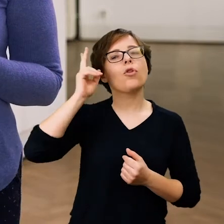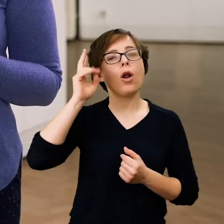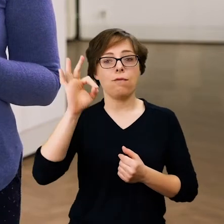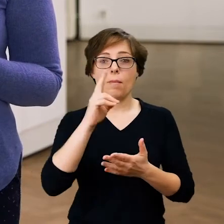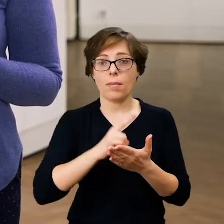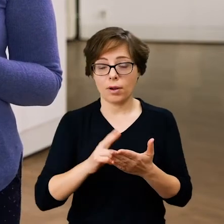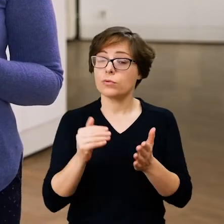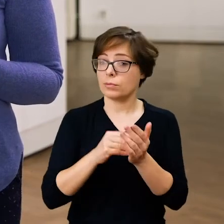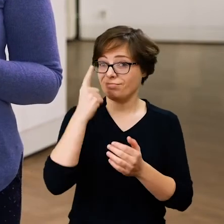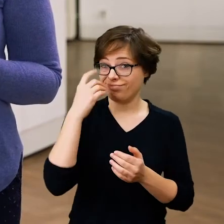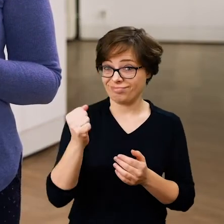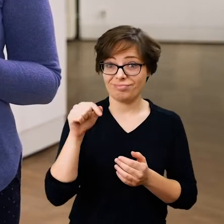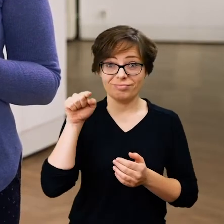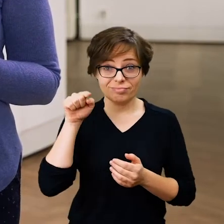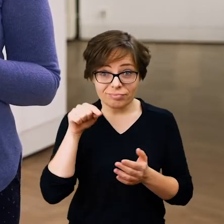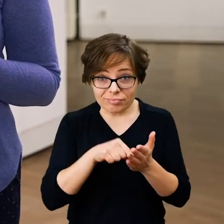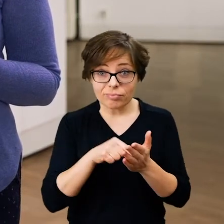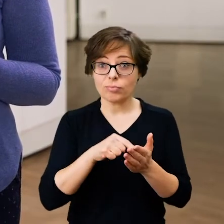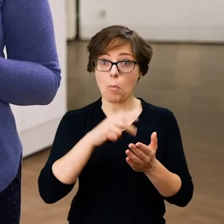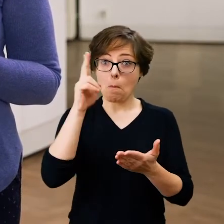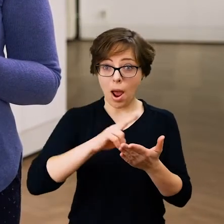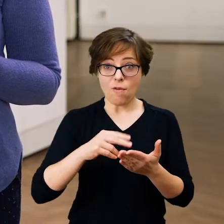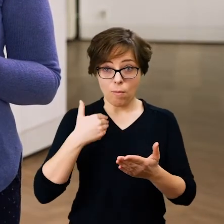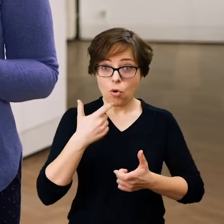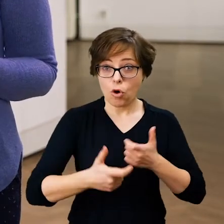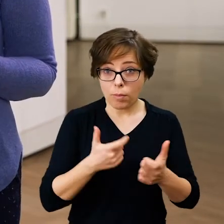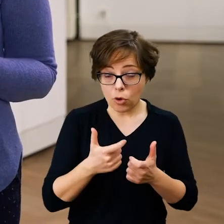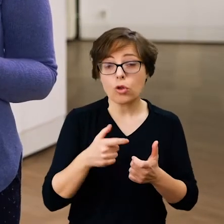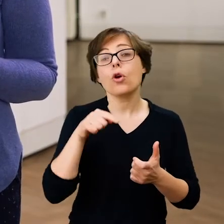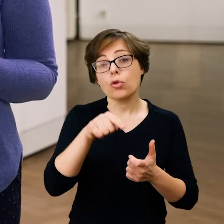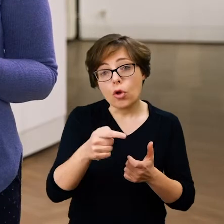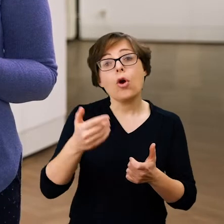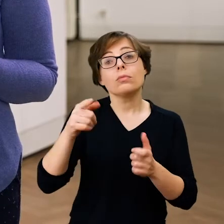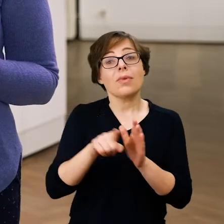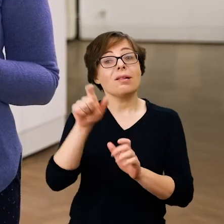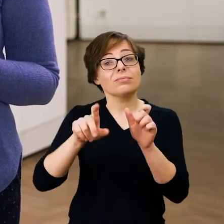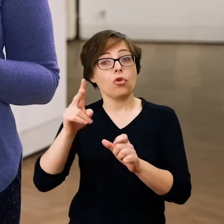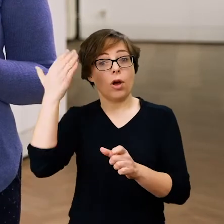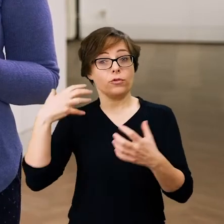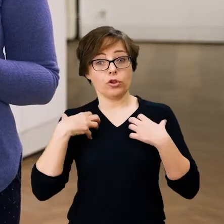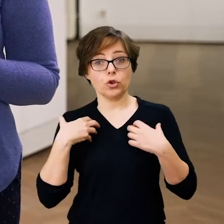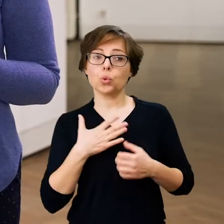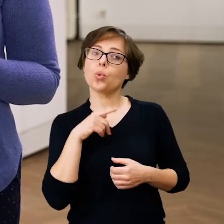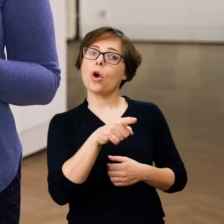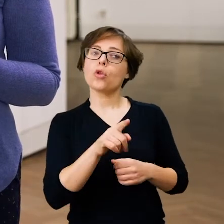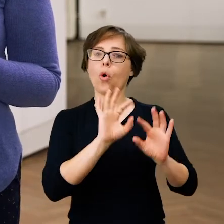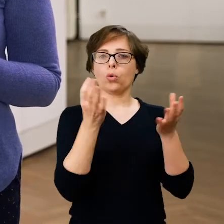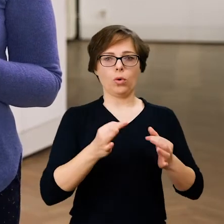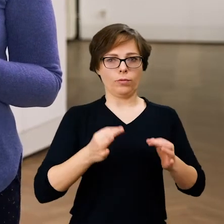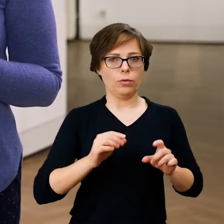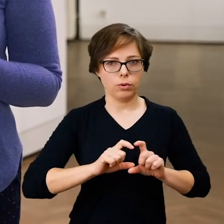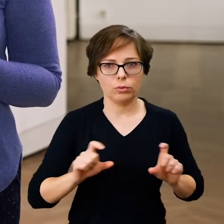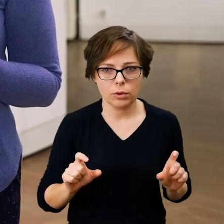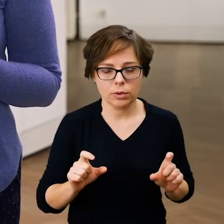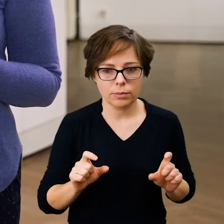musimy pamiętać o tym, że w momencie, kiedy ono powstawało, było sztuką współczesną dla ich odbiorców. I w sztuce